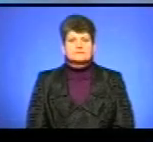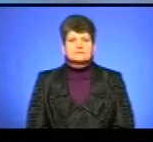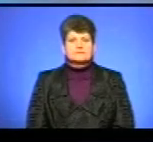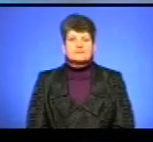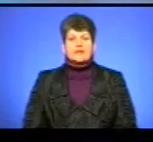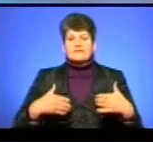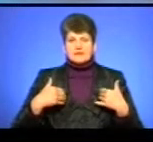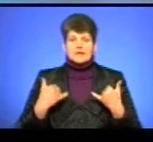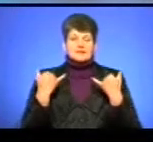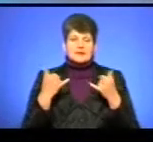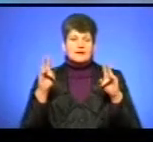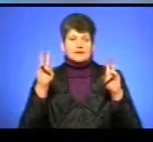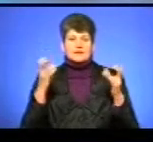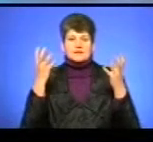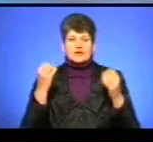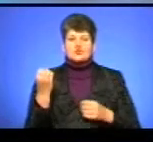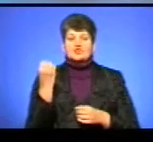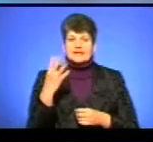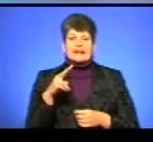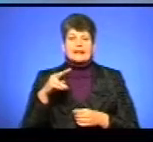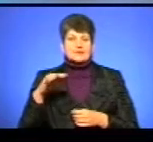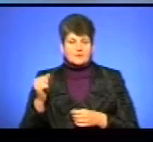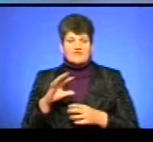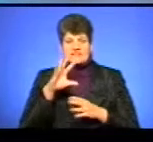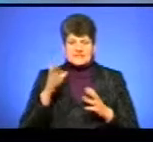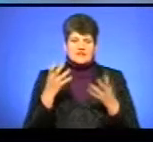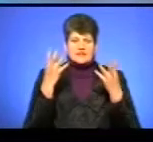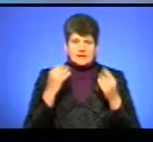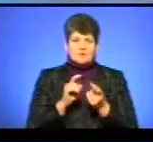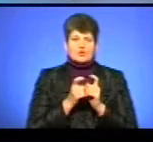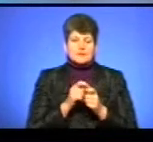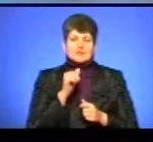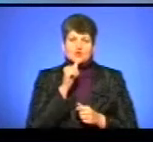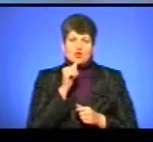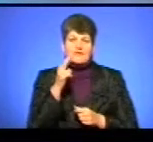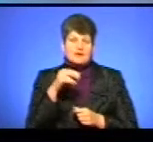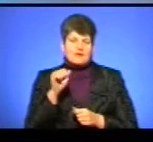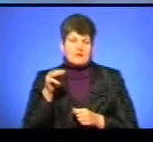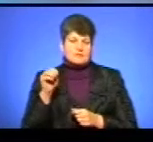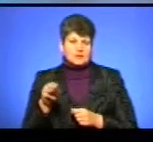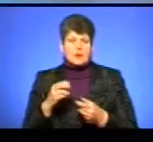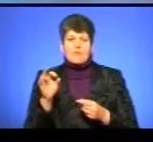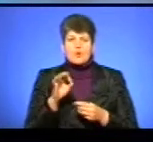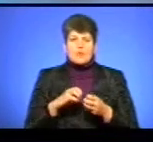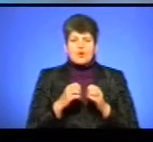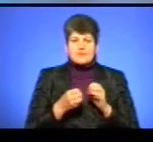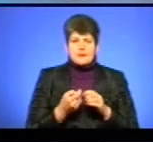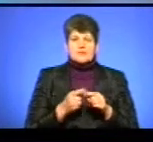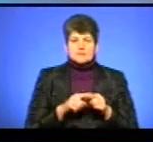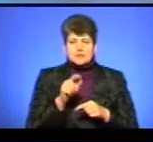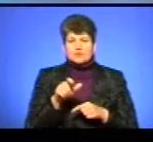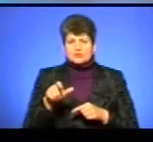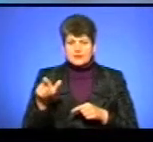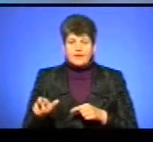Вітаю вас в ефірі тема дня 14 листопада, Всесвітній день боротьби із цукровим діабетом. Про проблеми людей з цим діагнозом